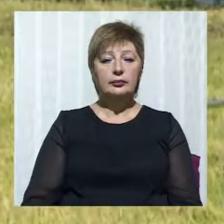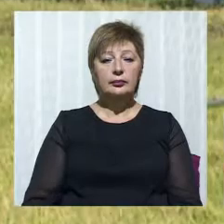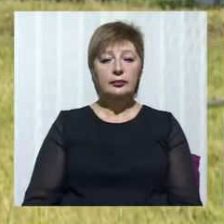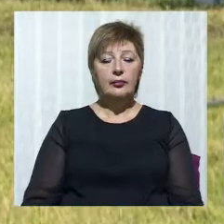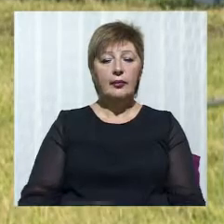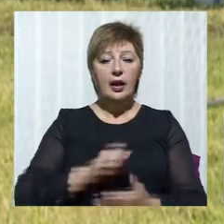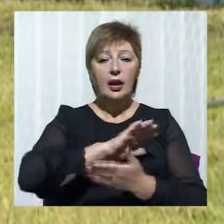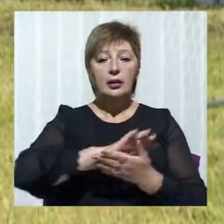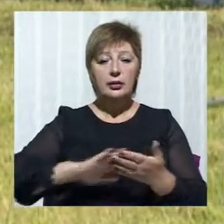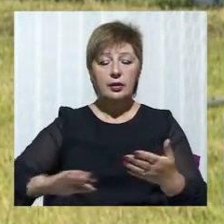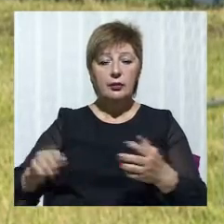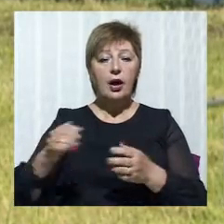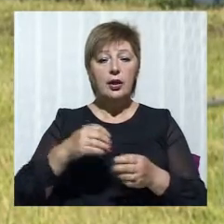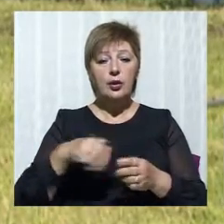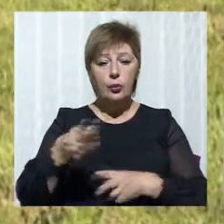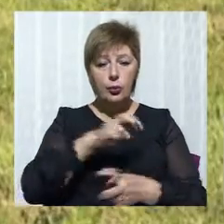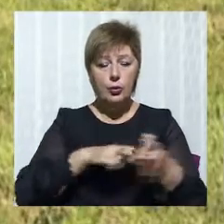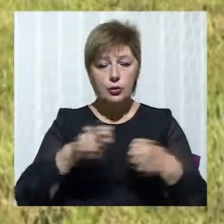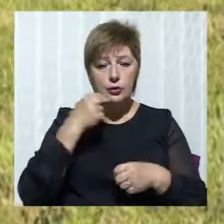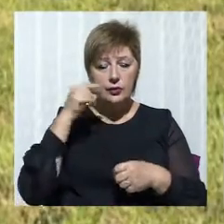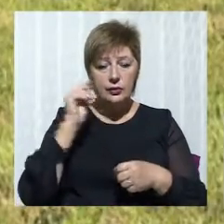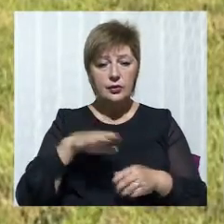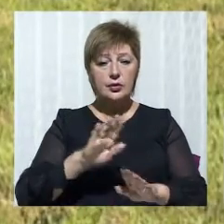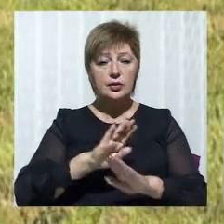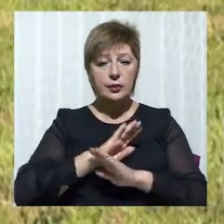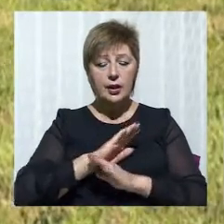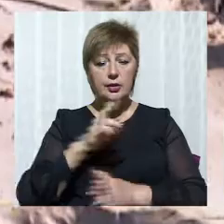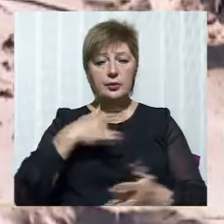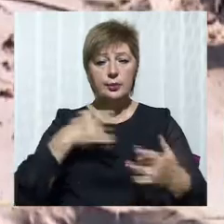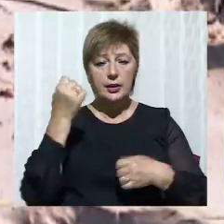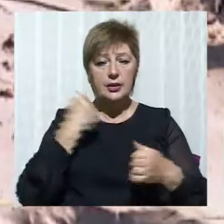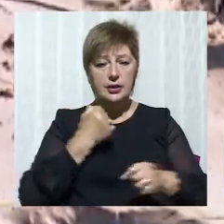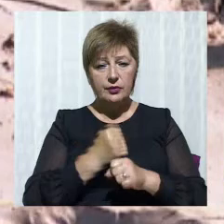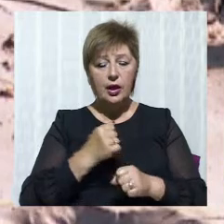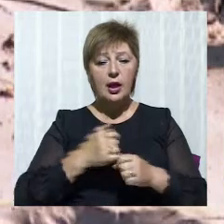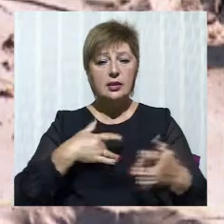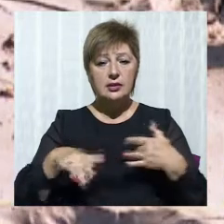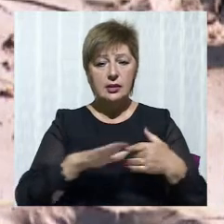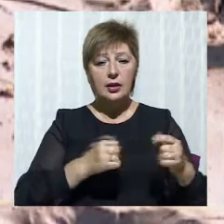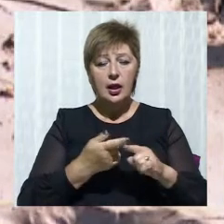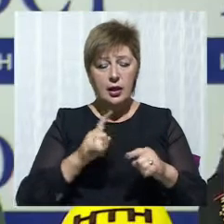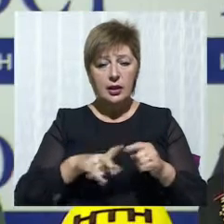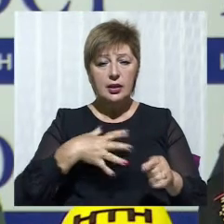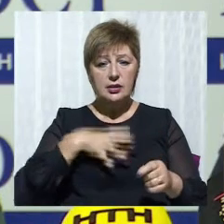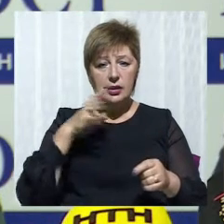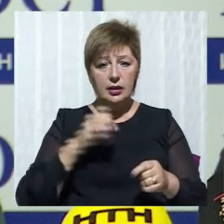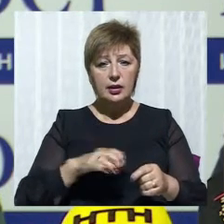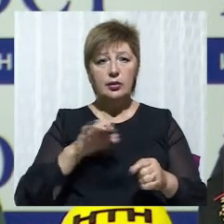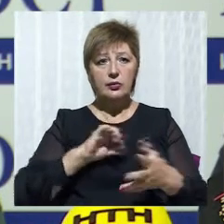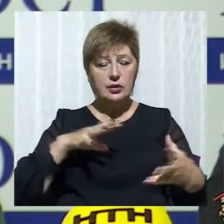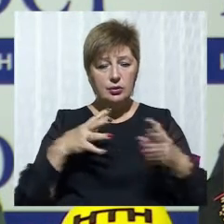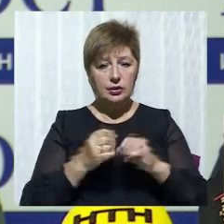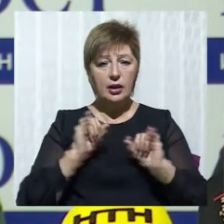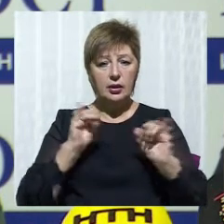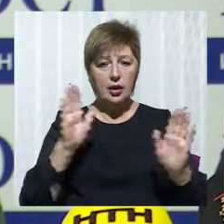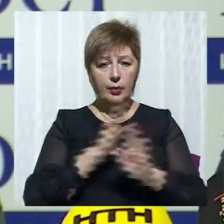Триває пошук винуватців в смерті працівника сцени, який загинув внаслідок непогоди на фестивалі «Козакфест». Сцена, яка була